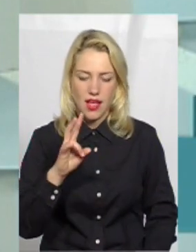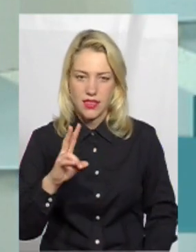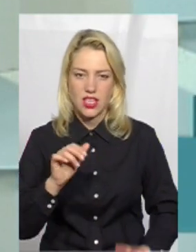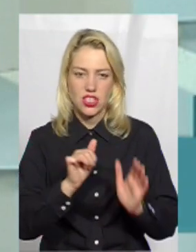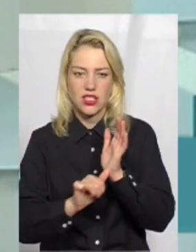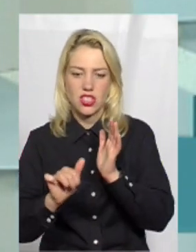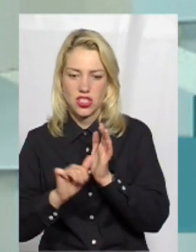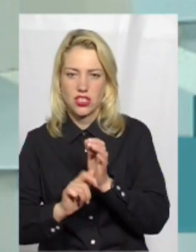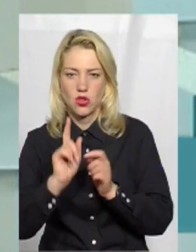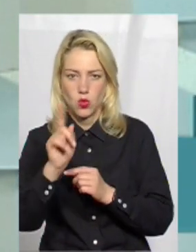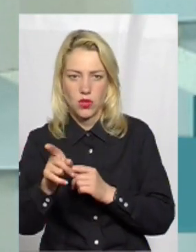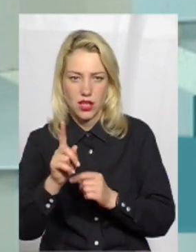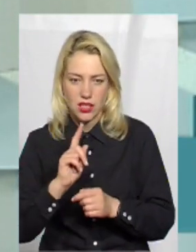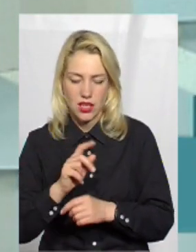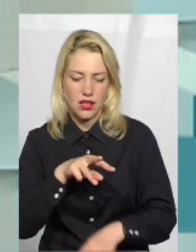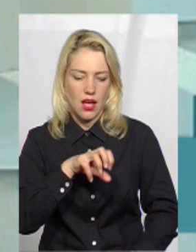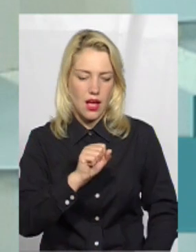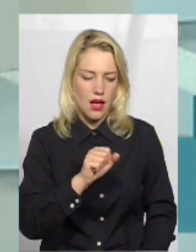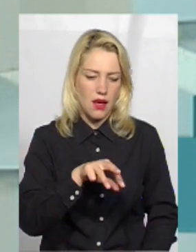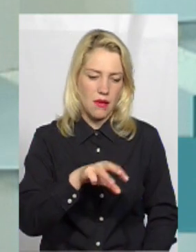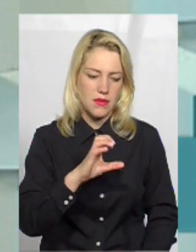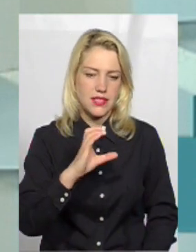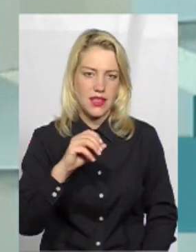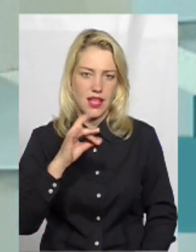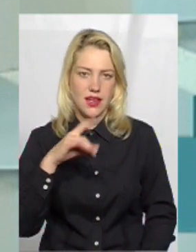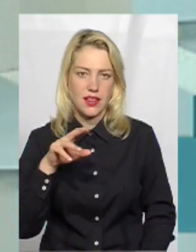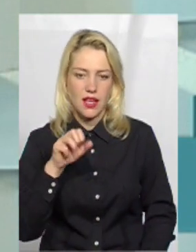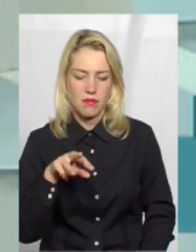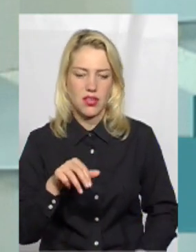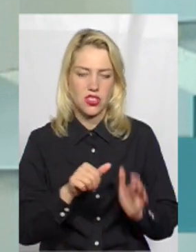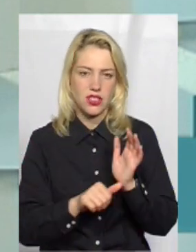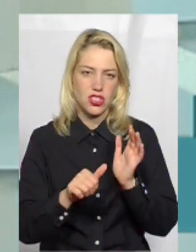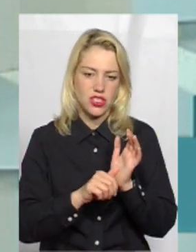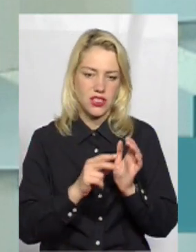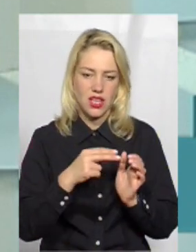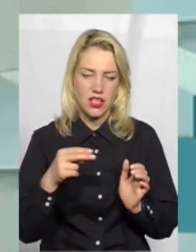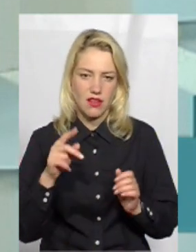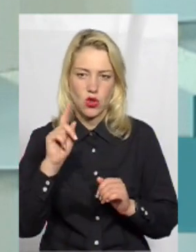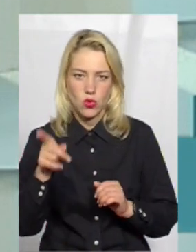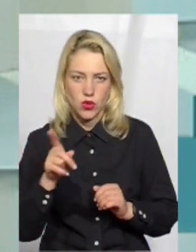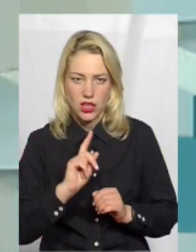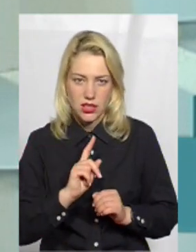сьогодні. Амстердам – 60 євро туди-назад. Ще з таких